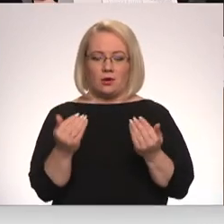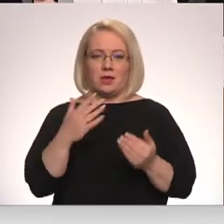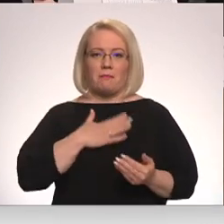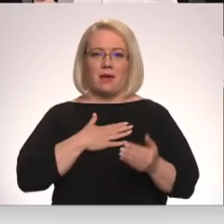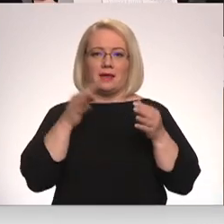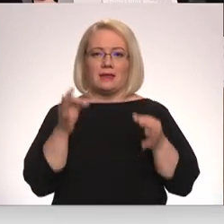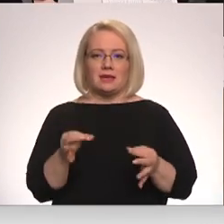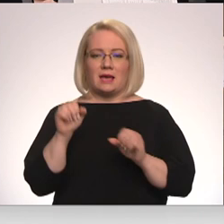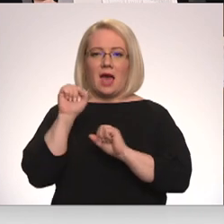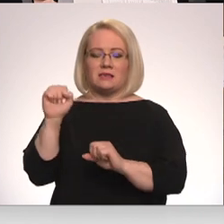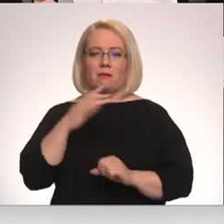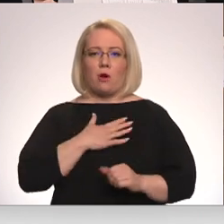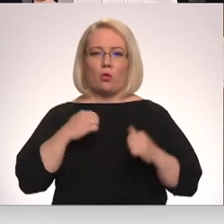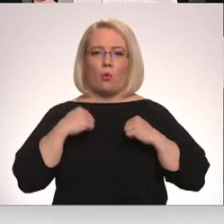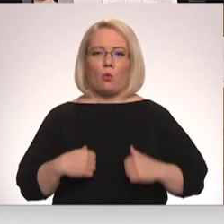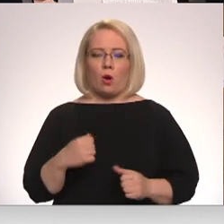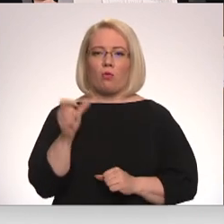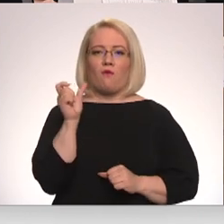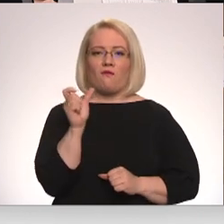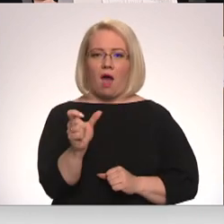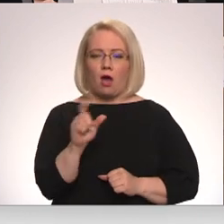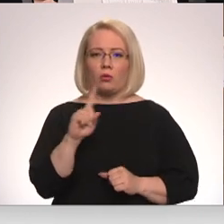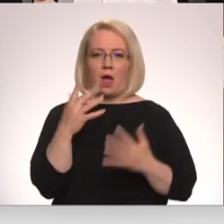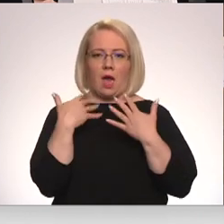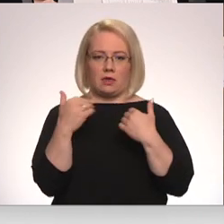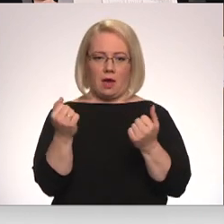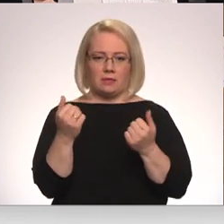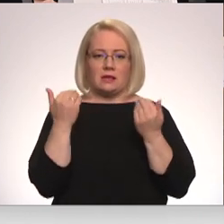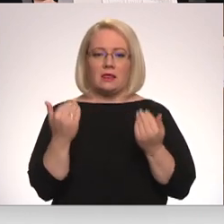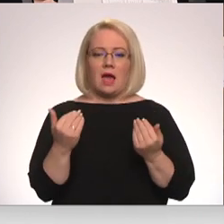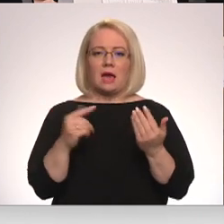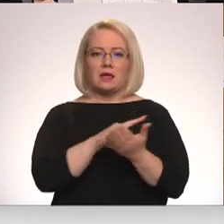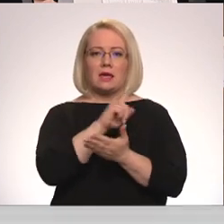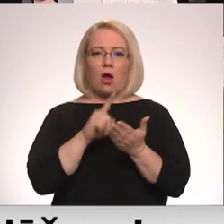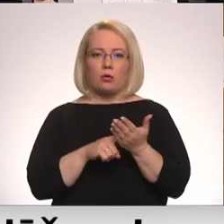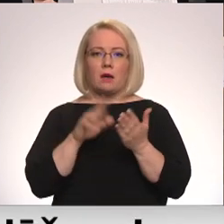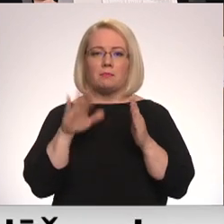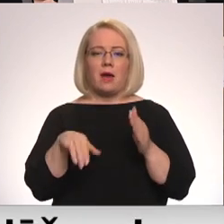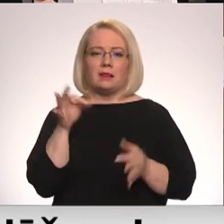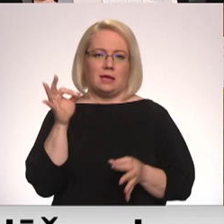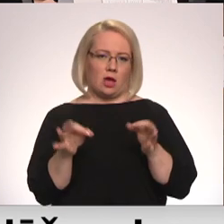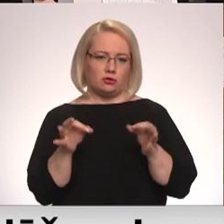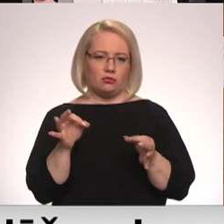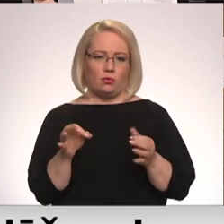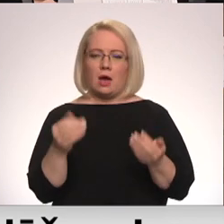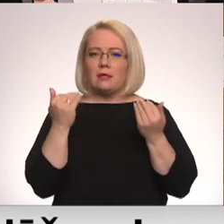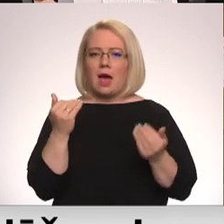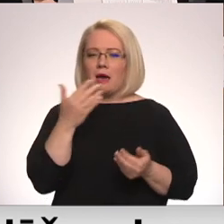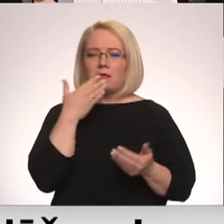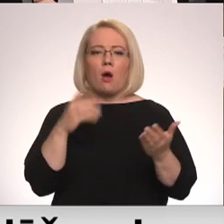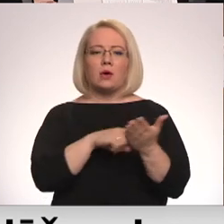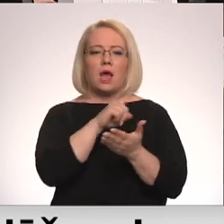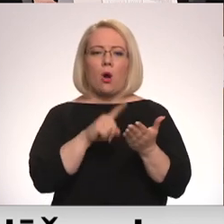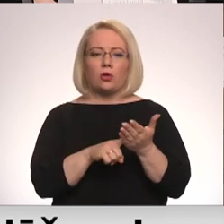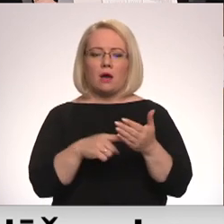aizstāvēt manu godu un vārdu ir atņemtas. Tagad ir tikai jautājums par tiesu. Tagad nav jautājums par